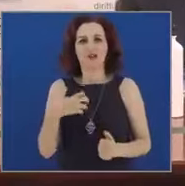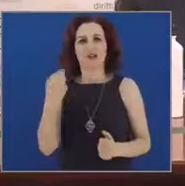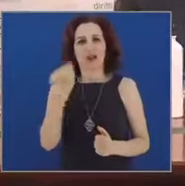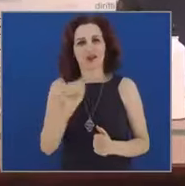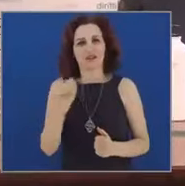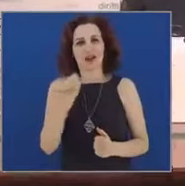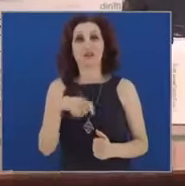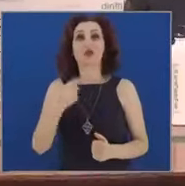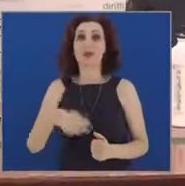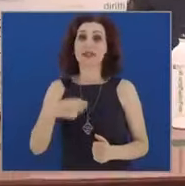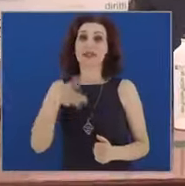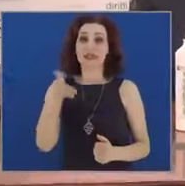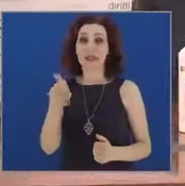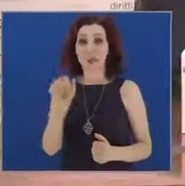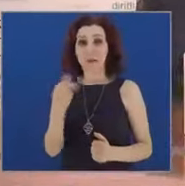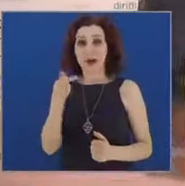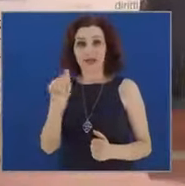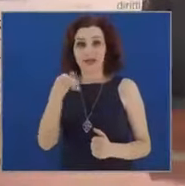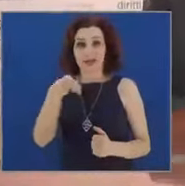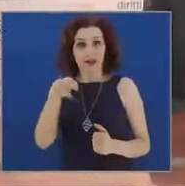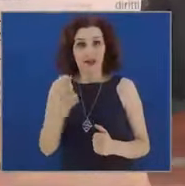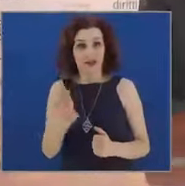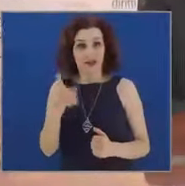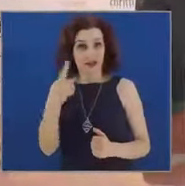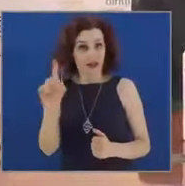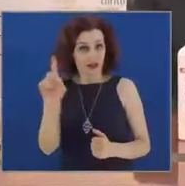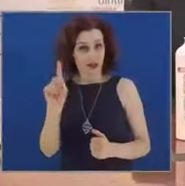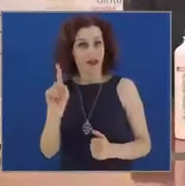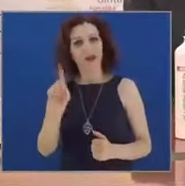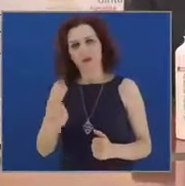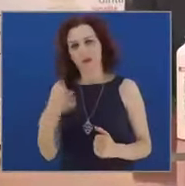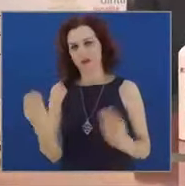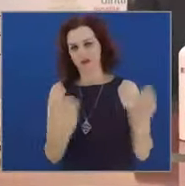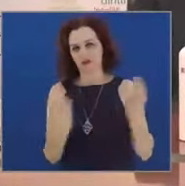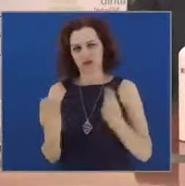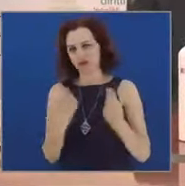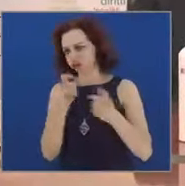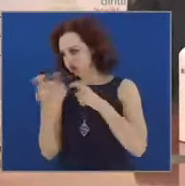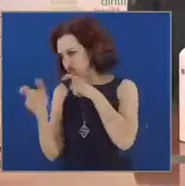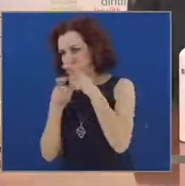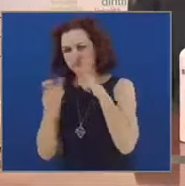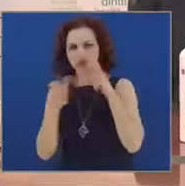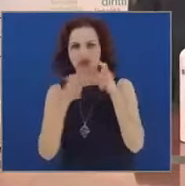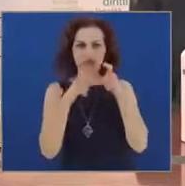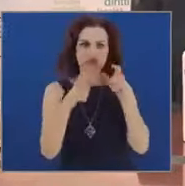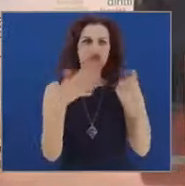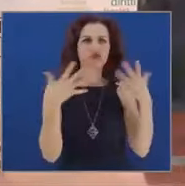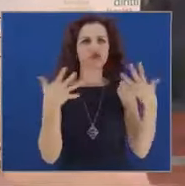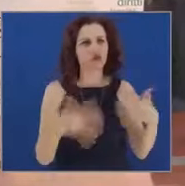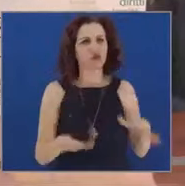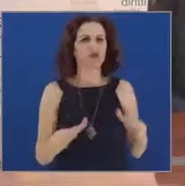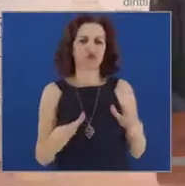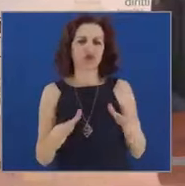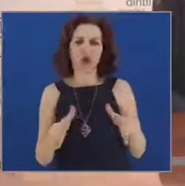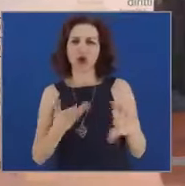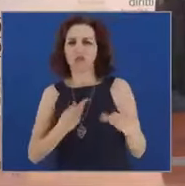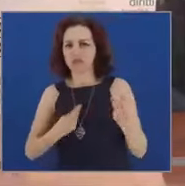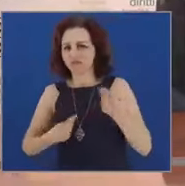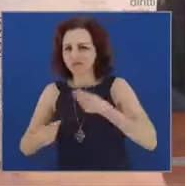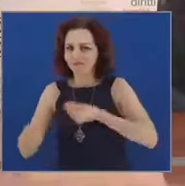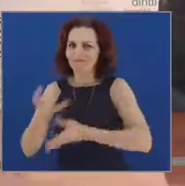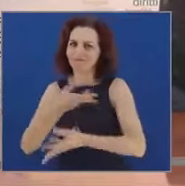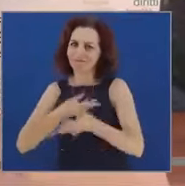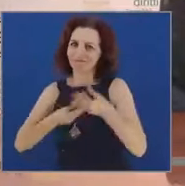e tanti degli intervenuti con i quali abbiamo condiviso e continuiamo a condividere una parte importante di un